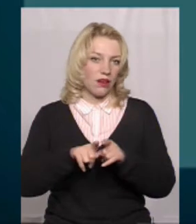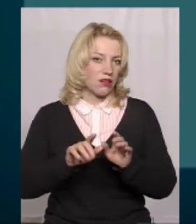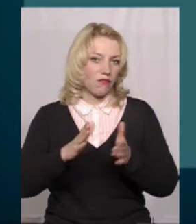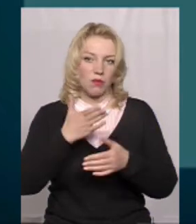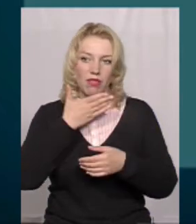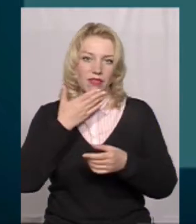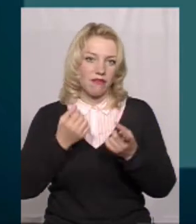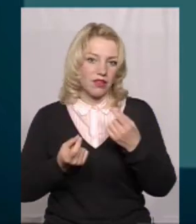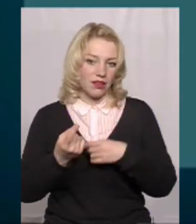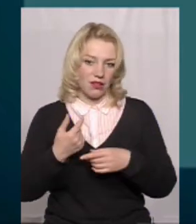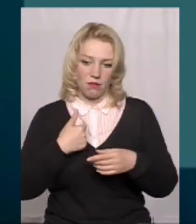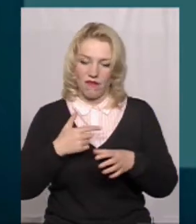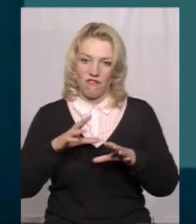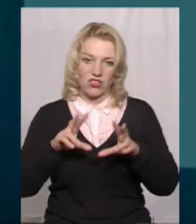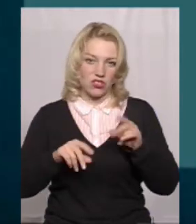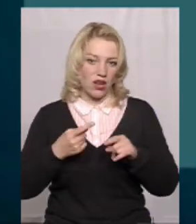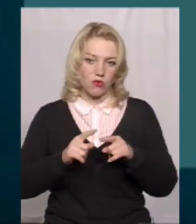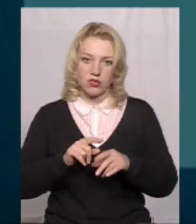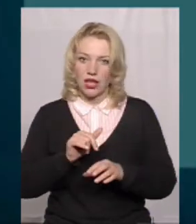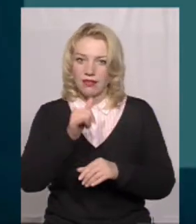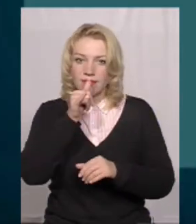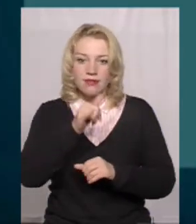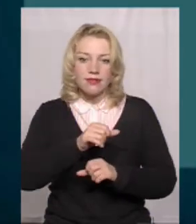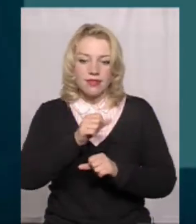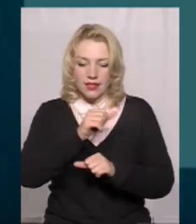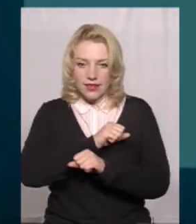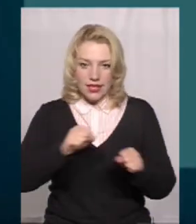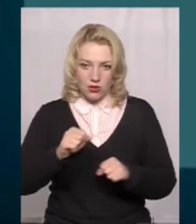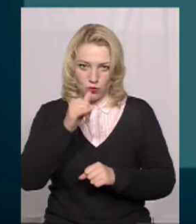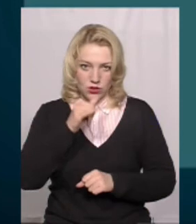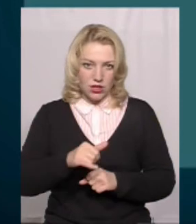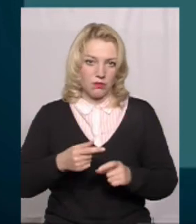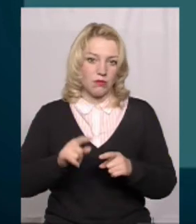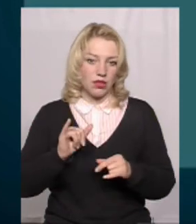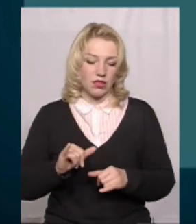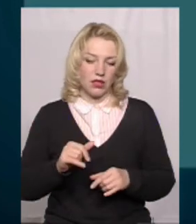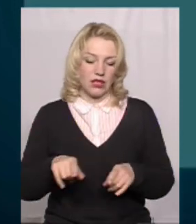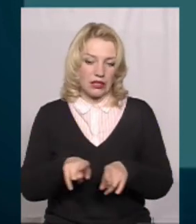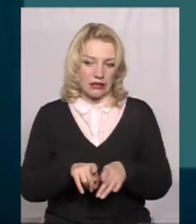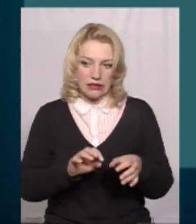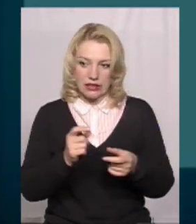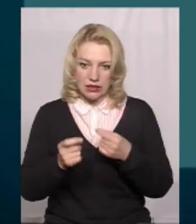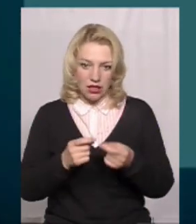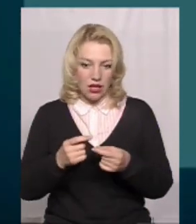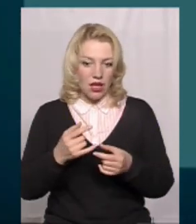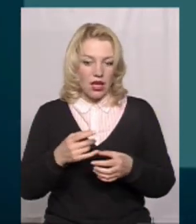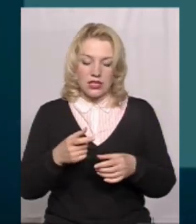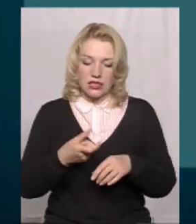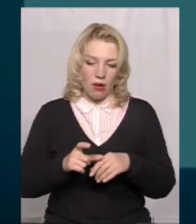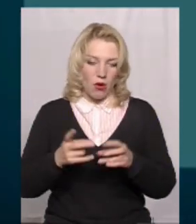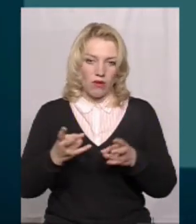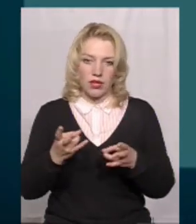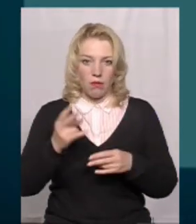вважаємо такі епізоди недопустимими. І такими, що потребують детального, усебічного, а саме головне – об'єктивного вивчення.